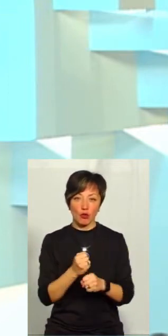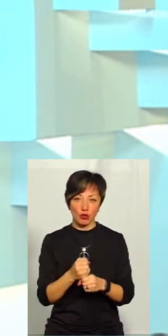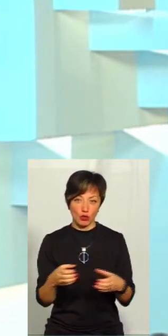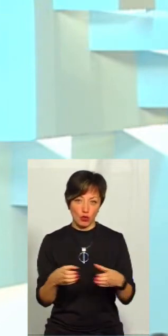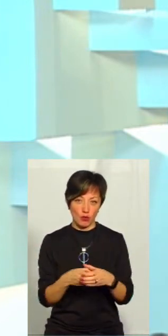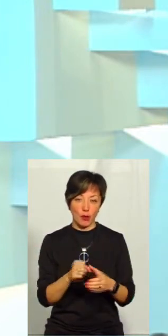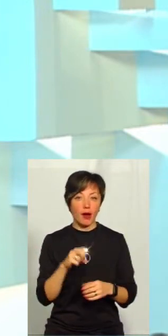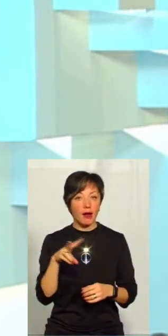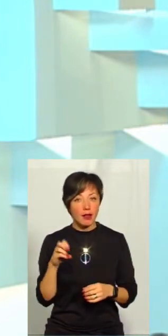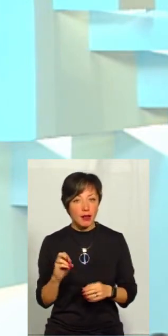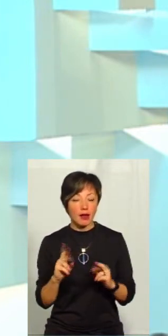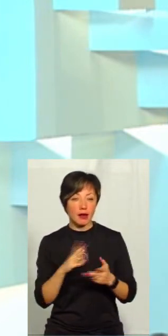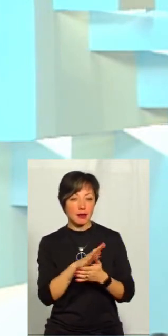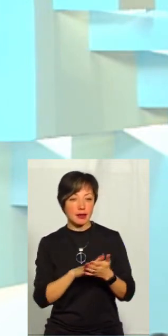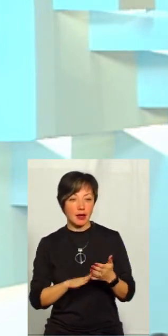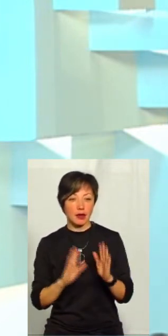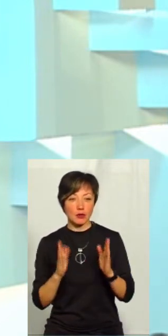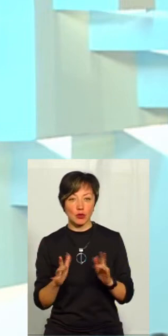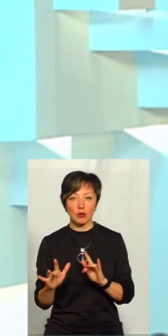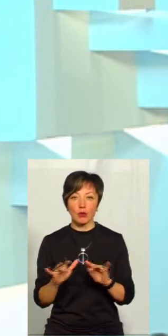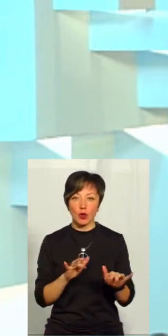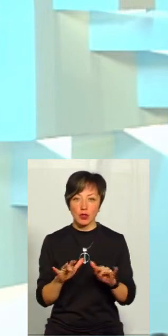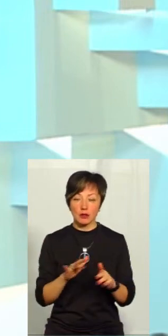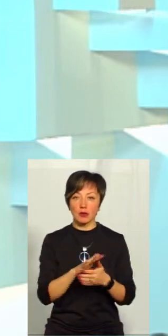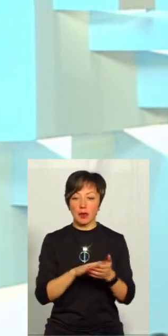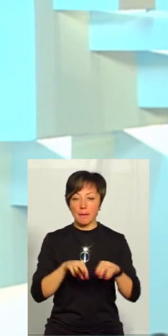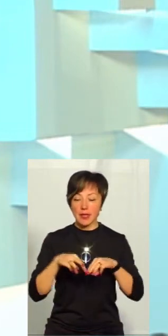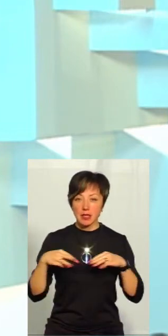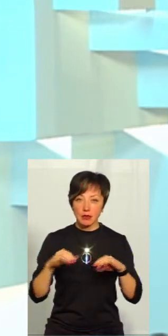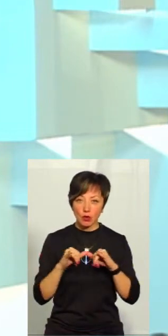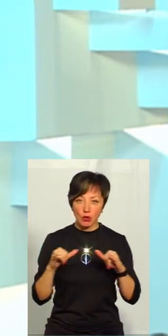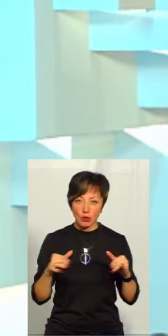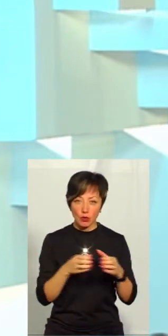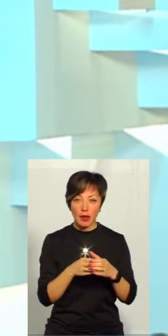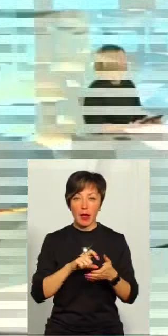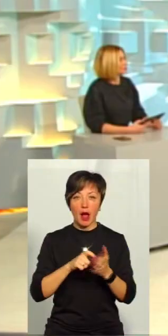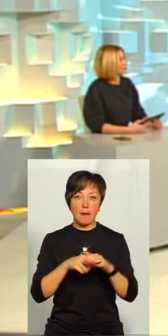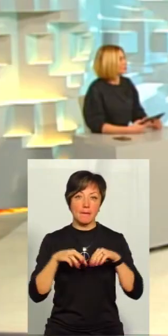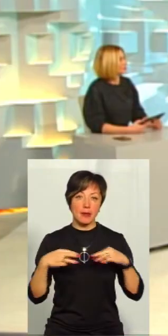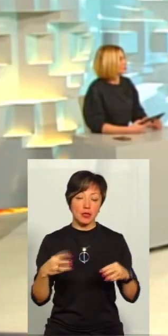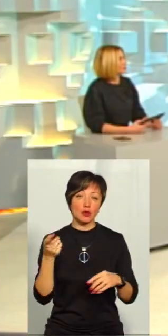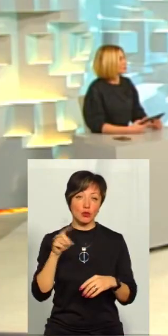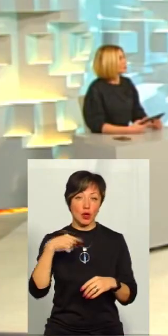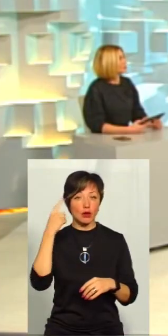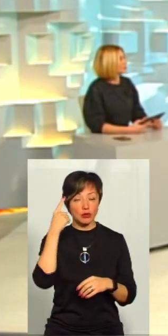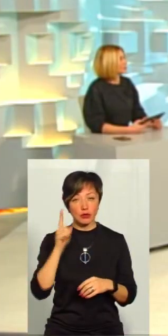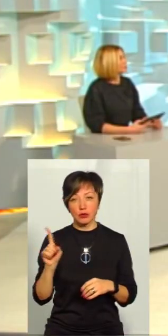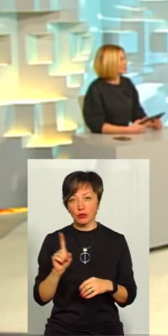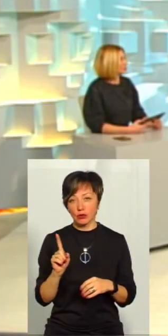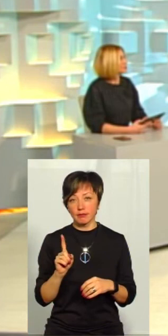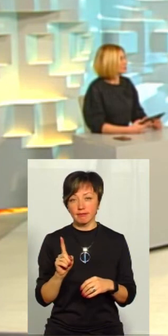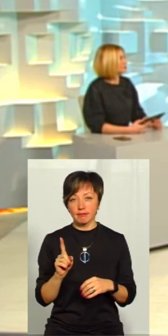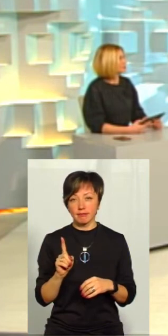групи. Але так, як далі буде цей процес продовжуватися і в Міністерстві розвитку громад, і в Кабміні, тому, я думаю, що,